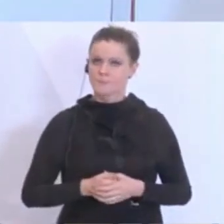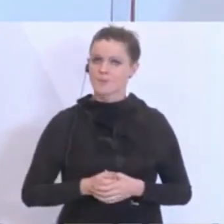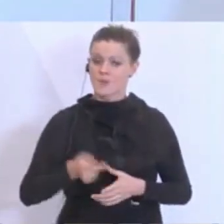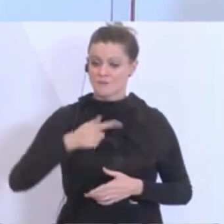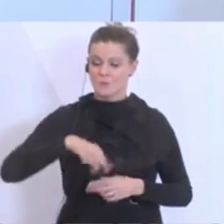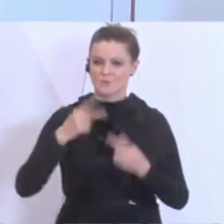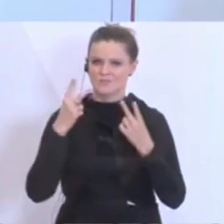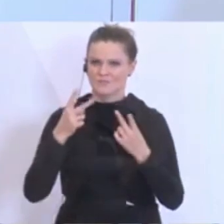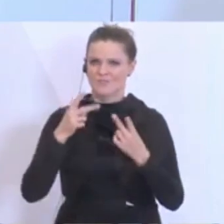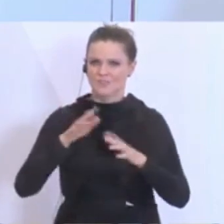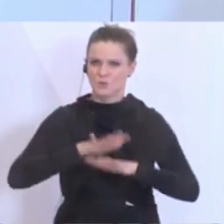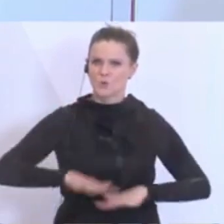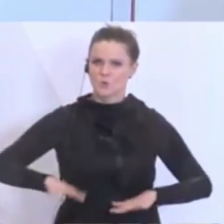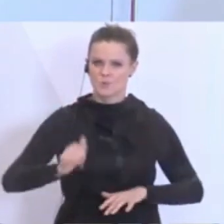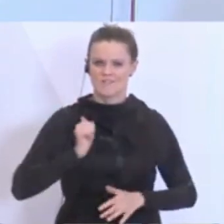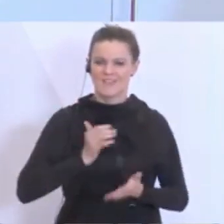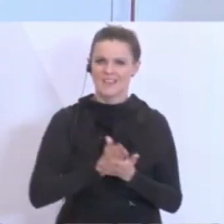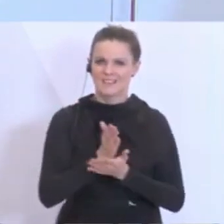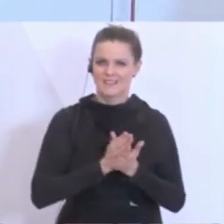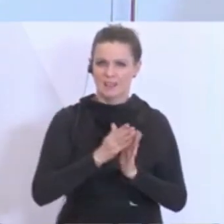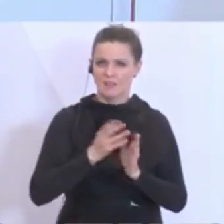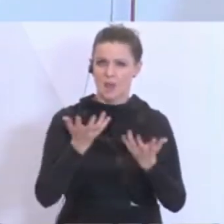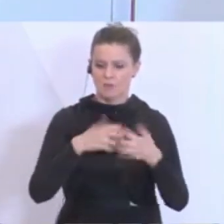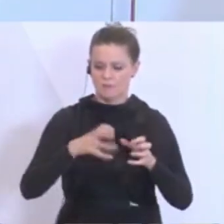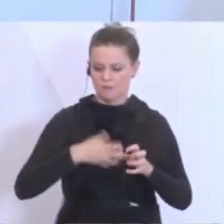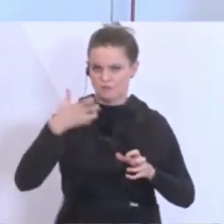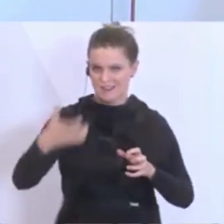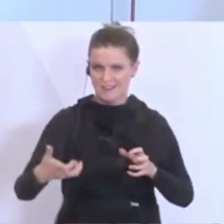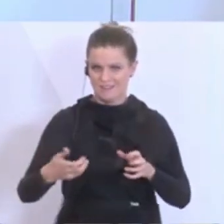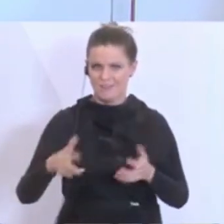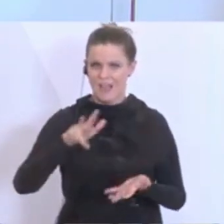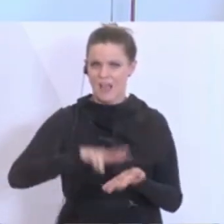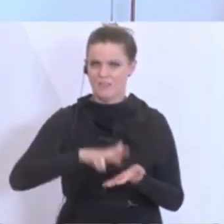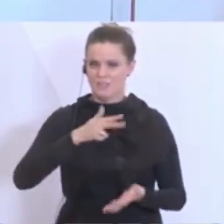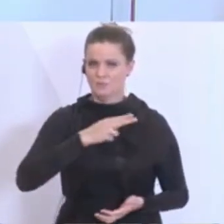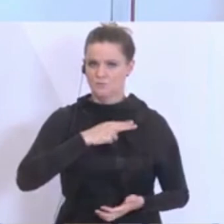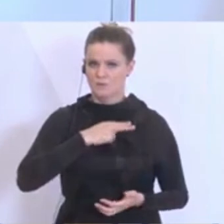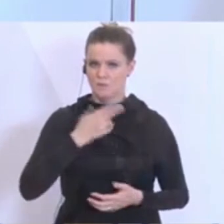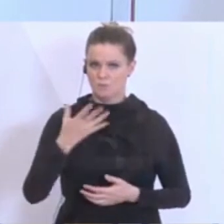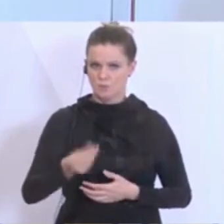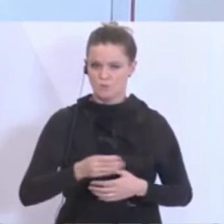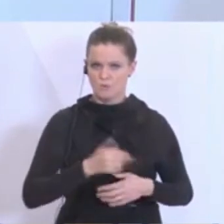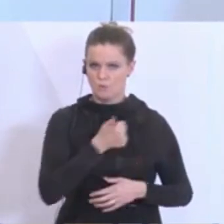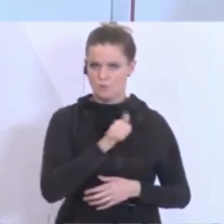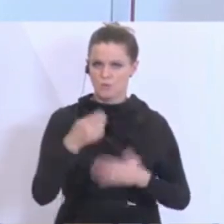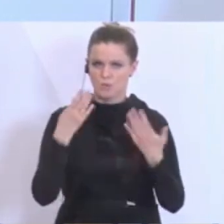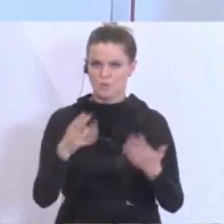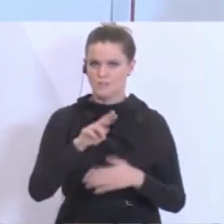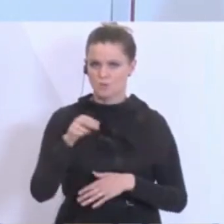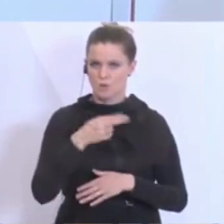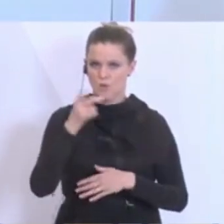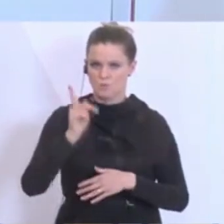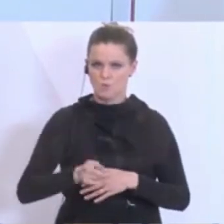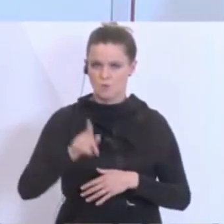Grundwehrdiener, die eben verlängert werden, eine Anerkennungsprämie bekommen, diese 190 Euro im Monat.